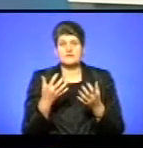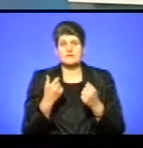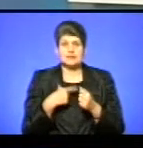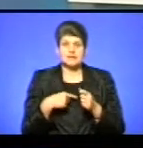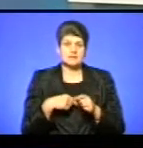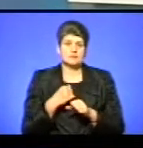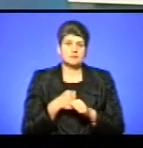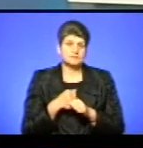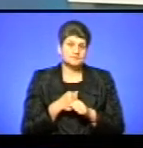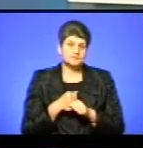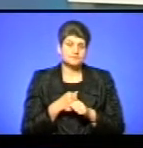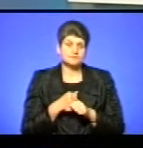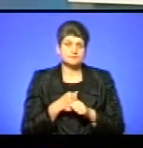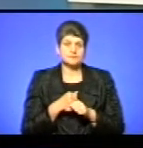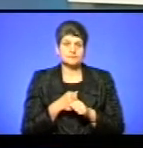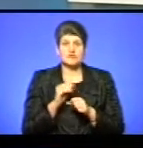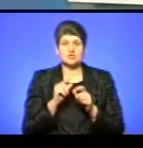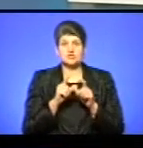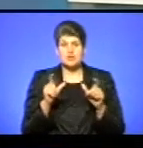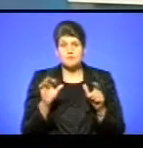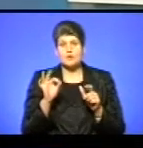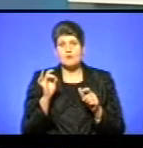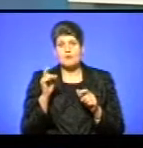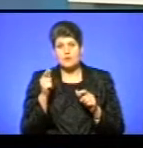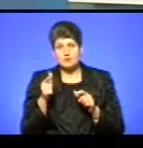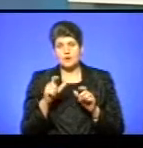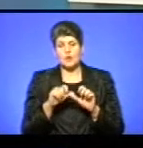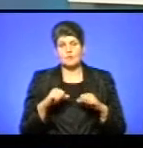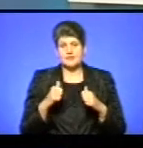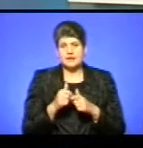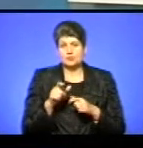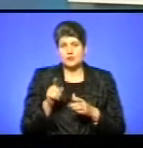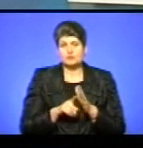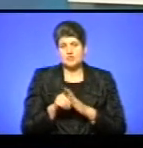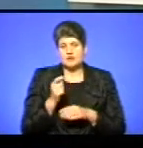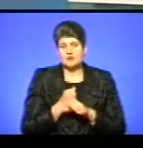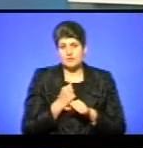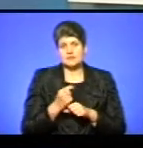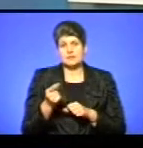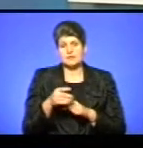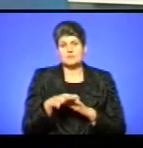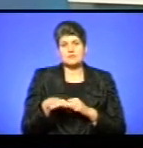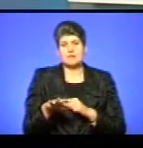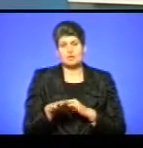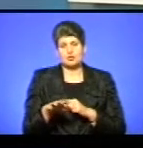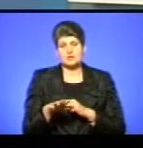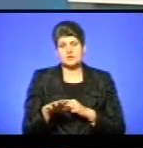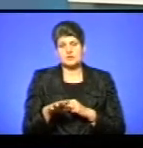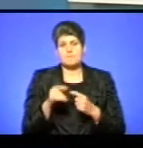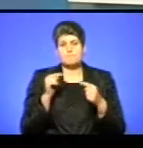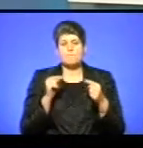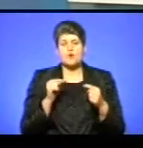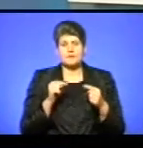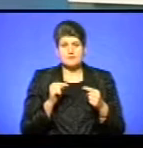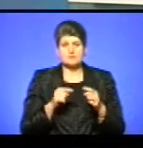себе функцію, тобто штаб, оргкомітет, люди, які почали це робити на Тернопільській площі протест.